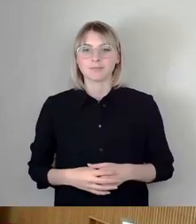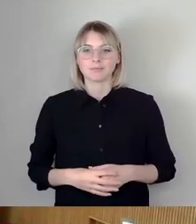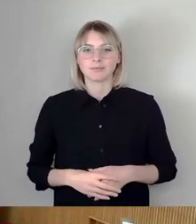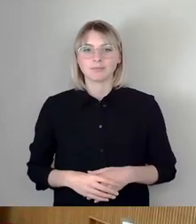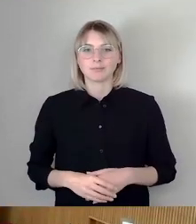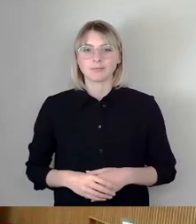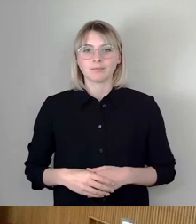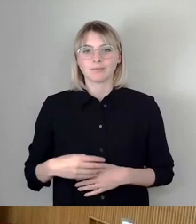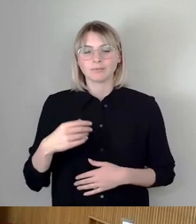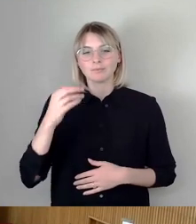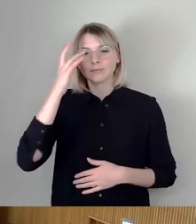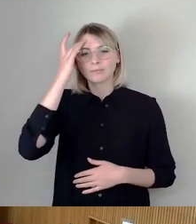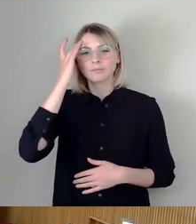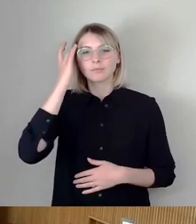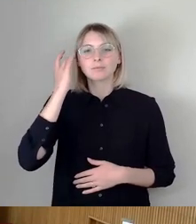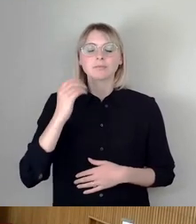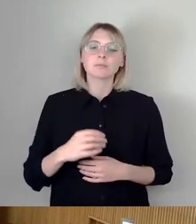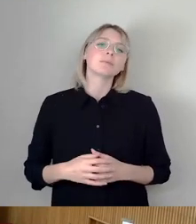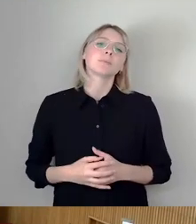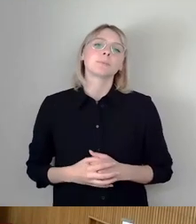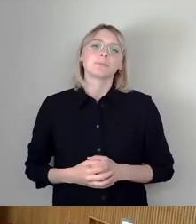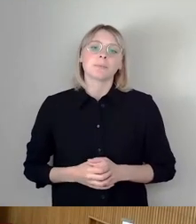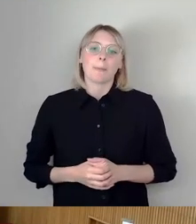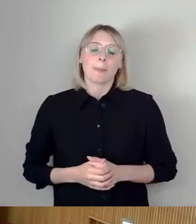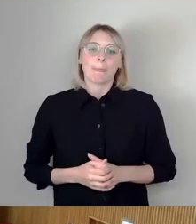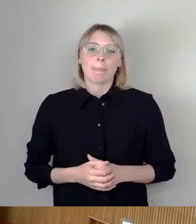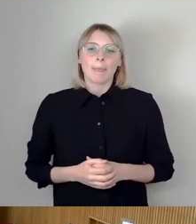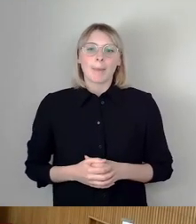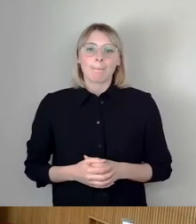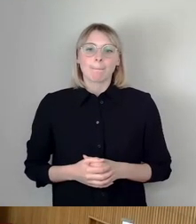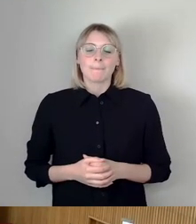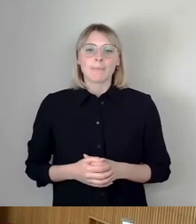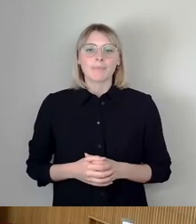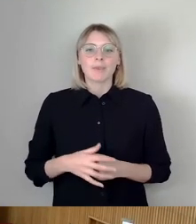So, jetzt gibt es weitere Wortmeldungen. Zunächst Herr Aschenbach und dann Herr Dr. Deppe.